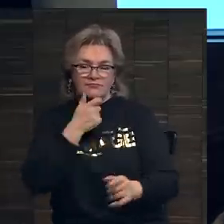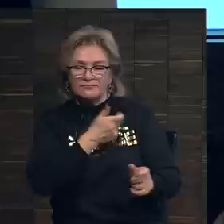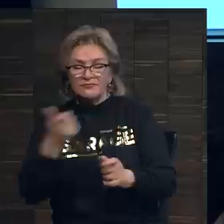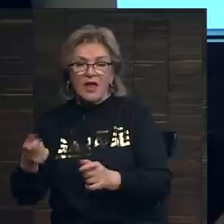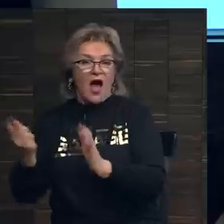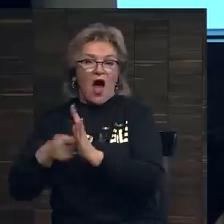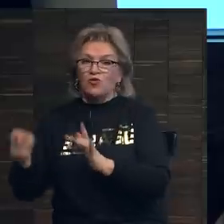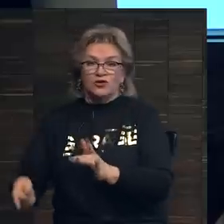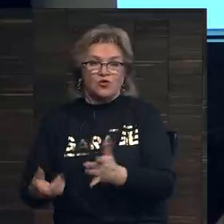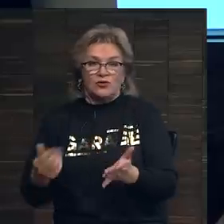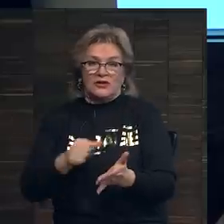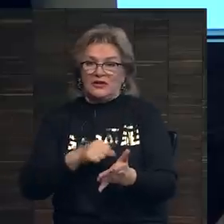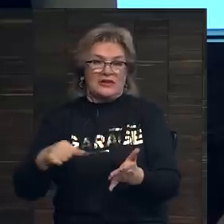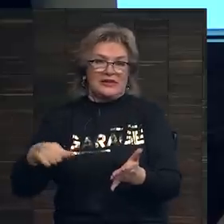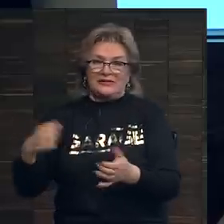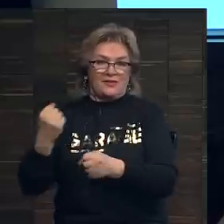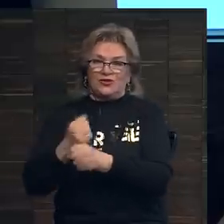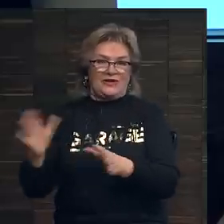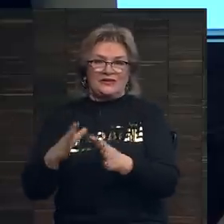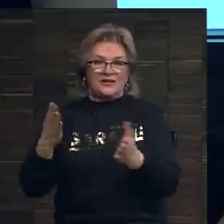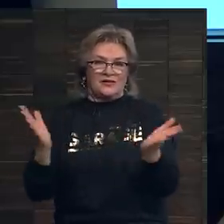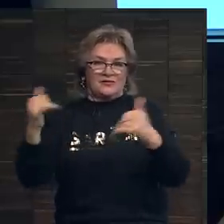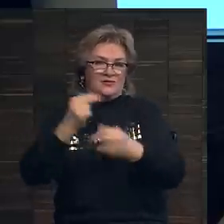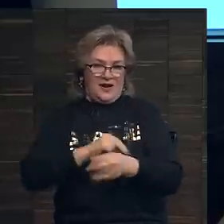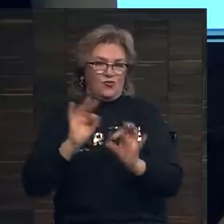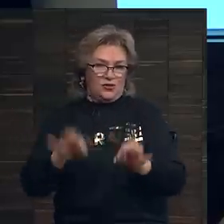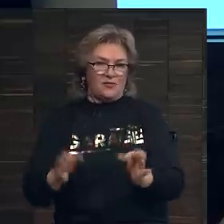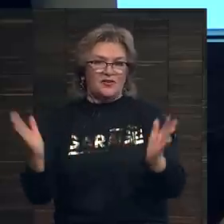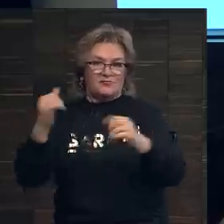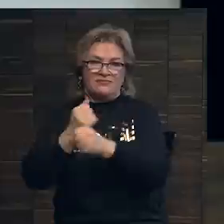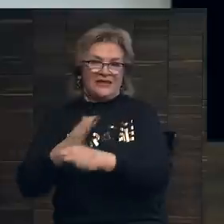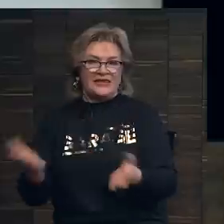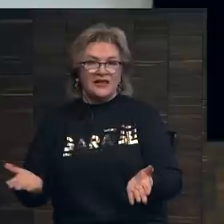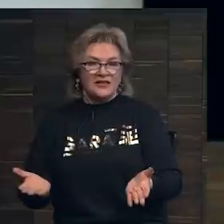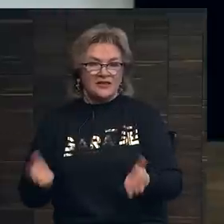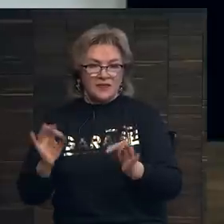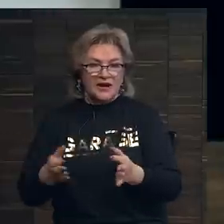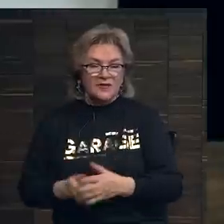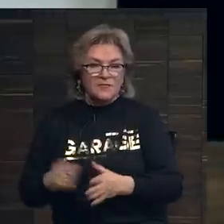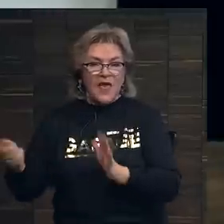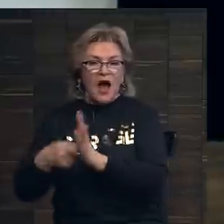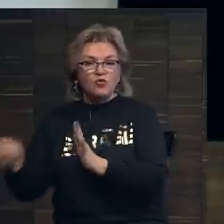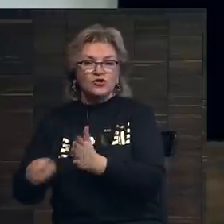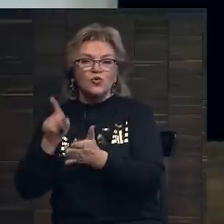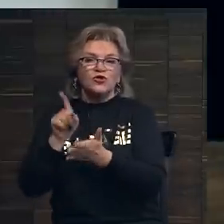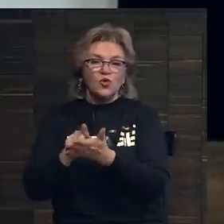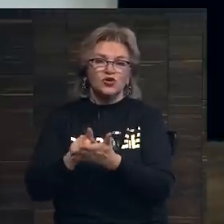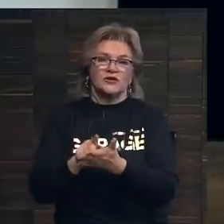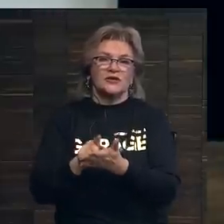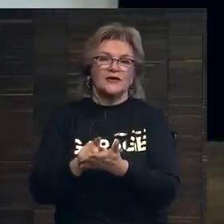Аукцион ведь не производит саму работу, само произведение. Аукцион должен